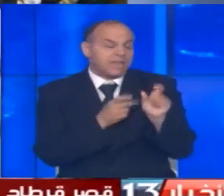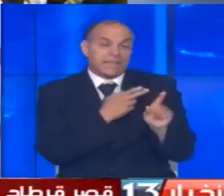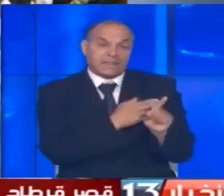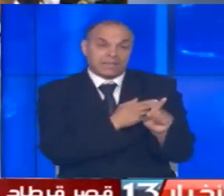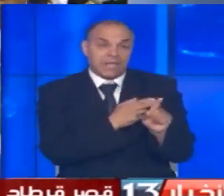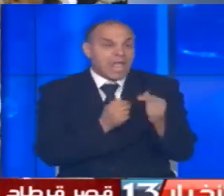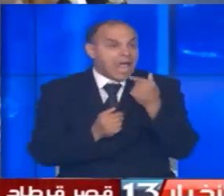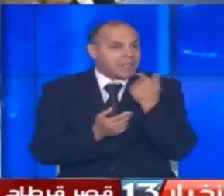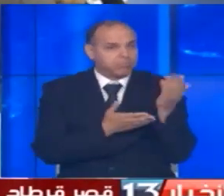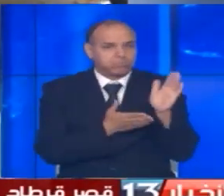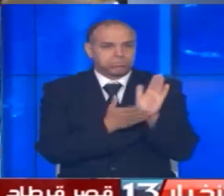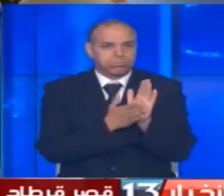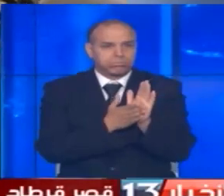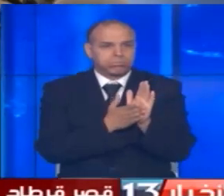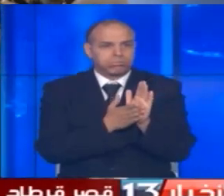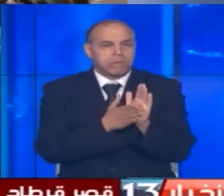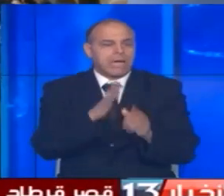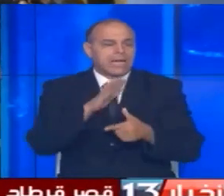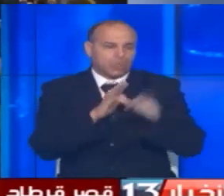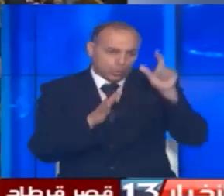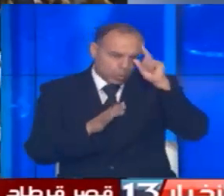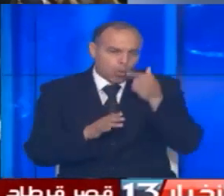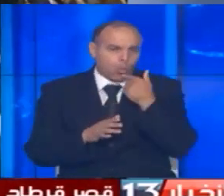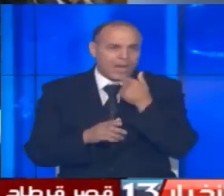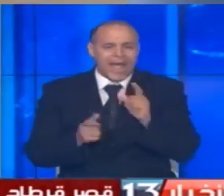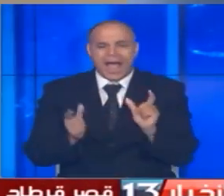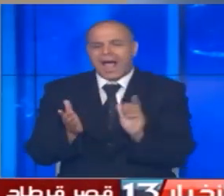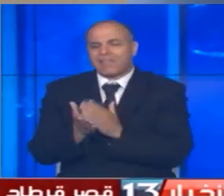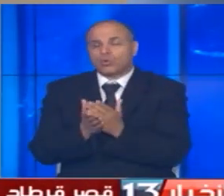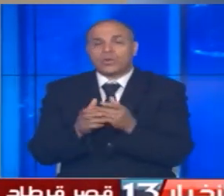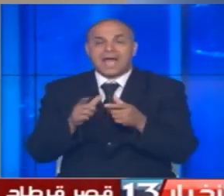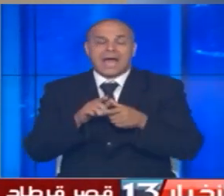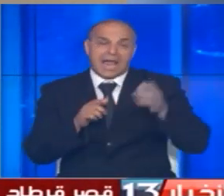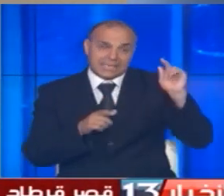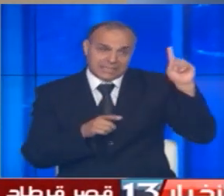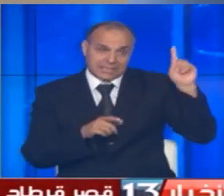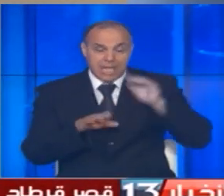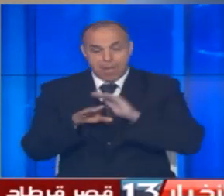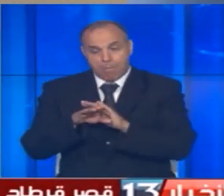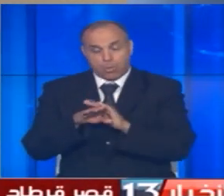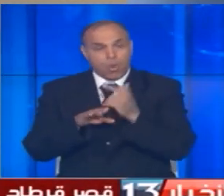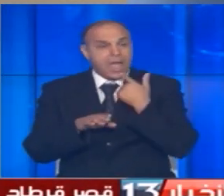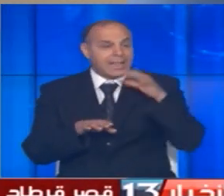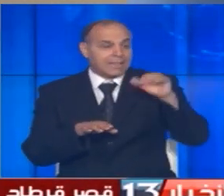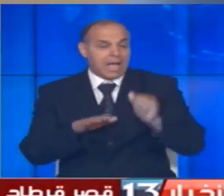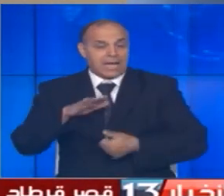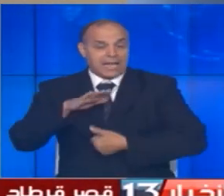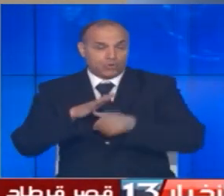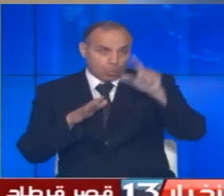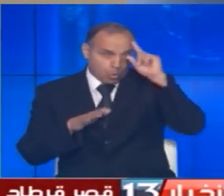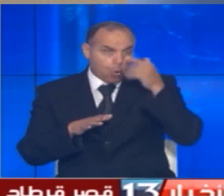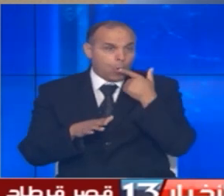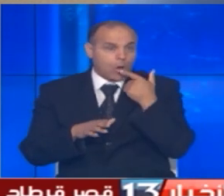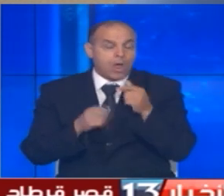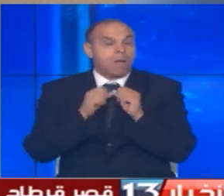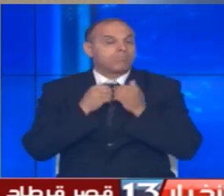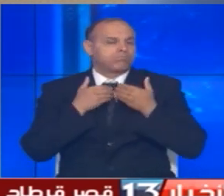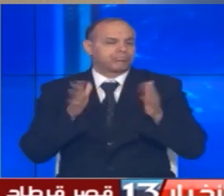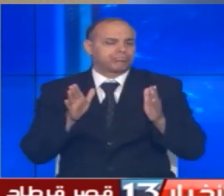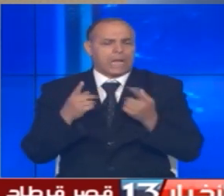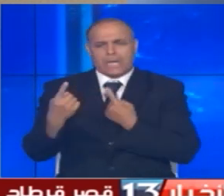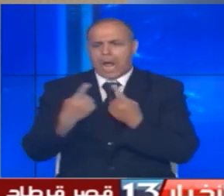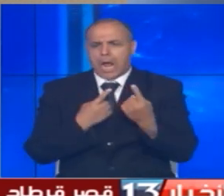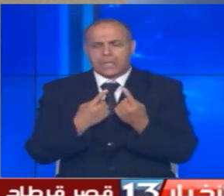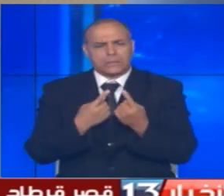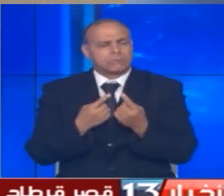الذي قدمته اللجنة الرئاسية التي شكلها رئيس الجمهورية في هذا السياق دعا رئيس الدولة إلى فسح المجال للنقاشات